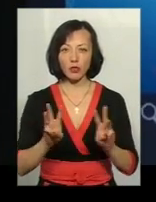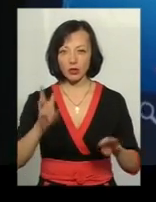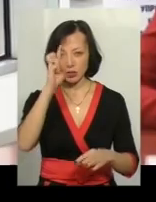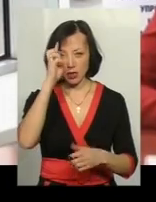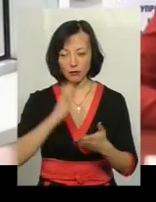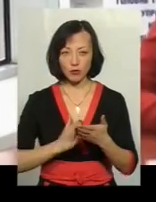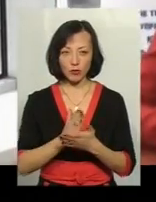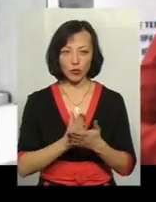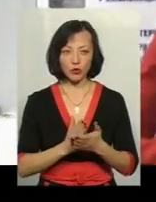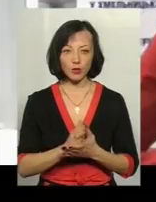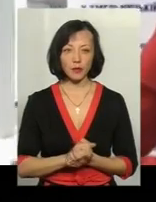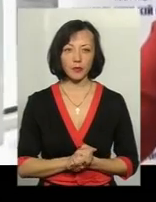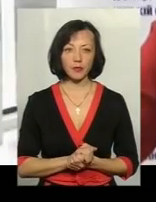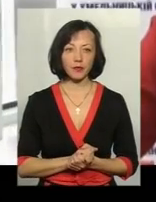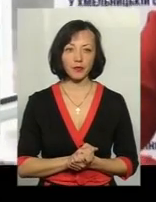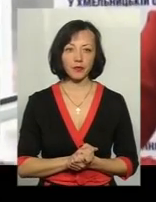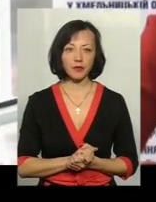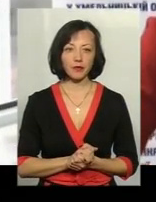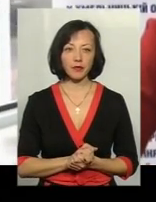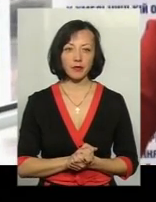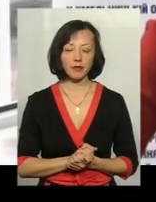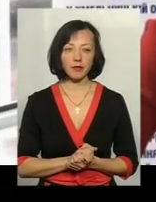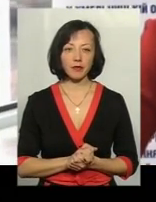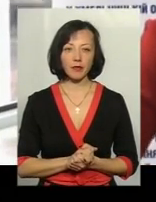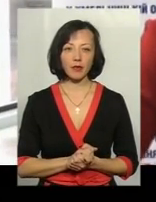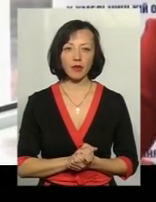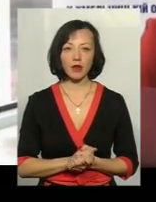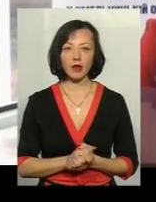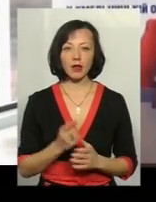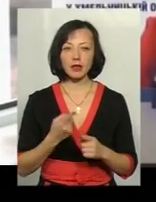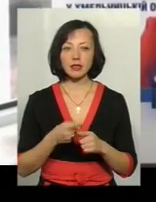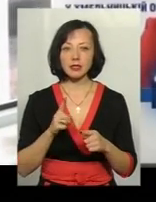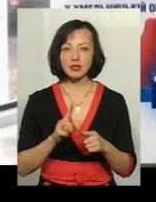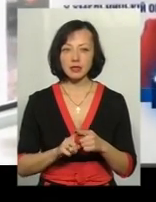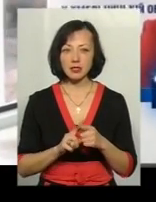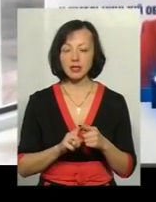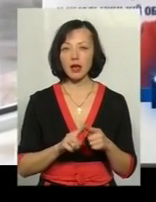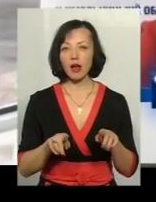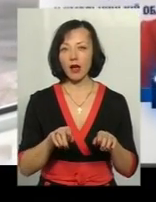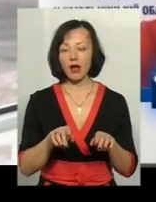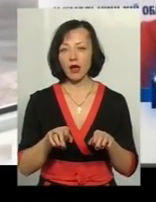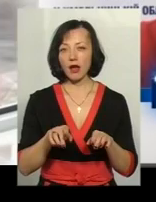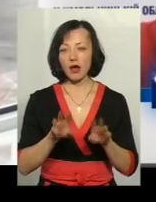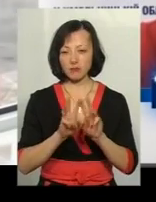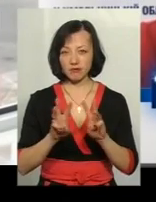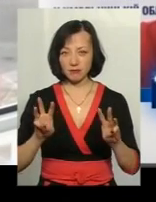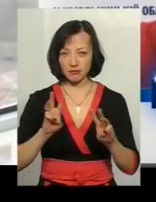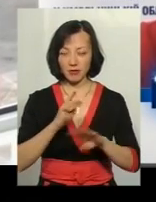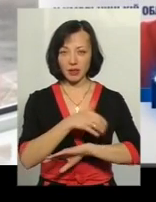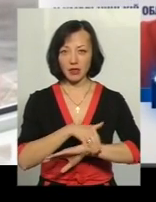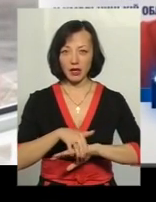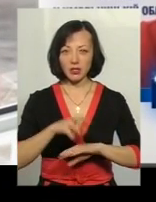послуг «АйГОВ». Нагадаю, «АйГОВ» – це платформа, на якій державні послуги надаються виключно в